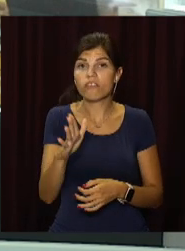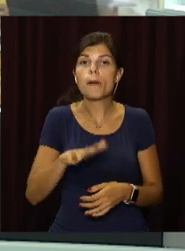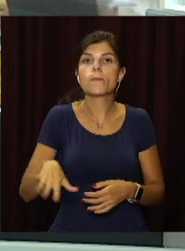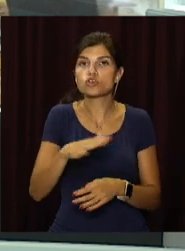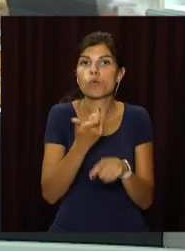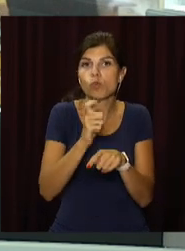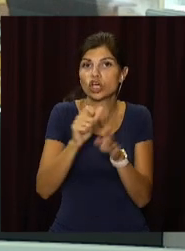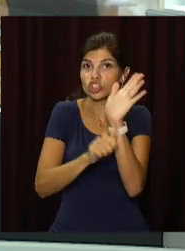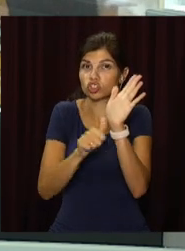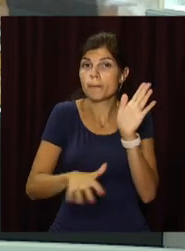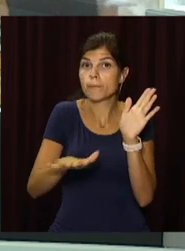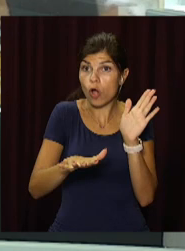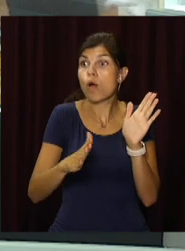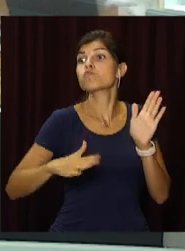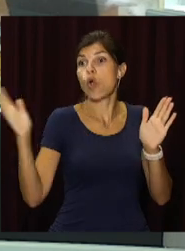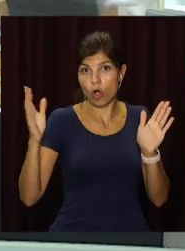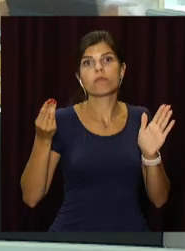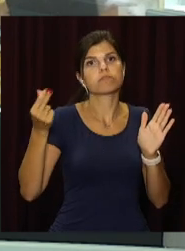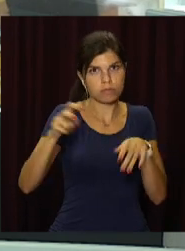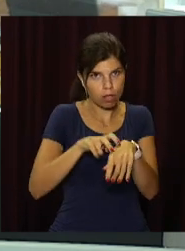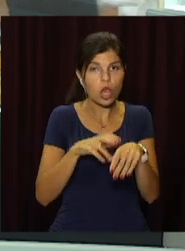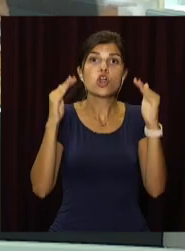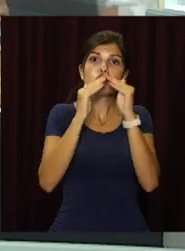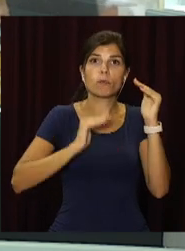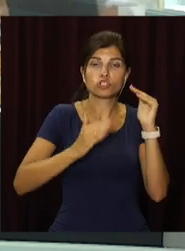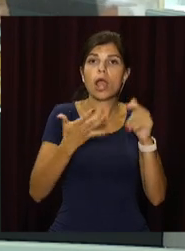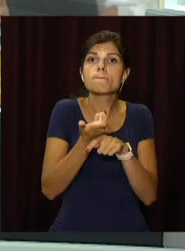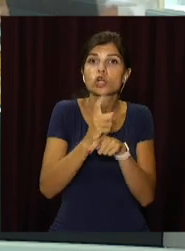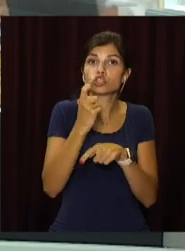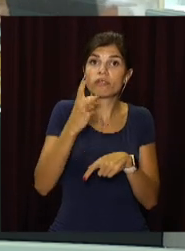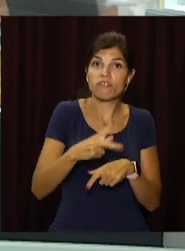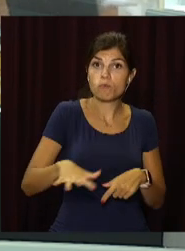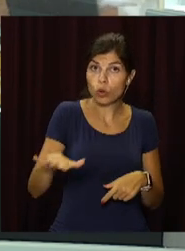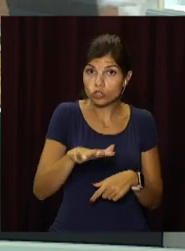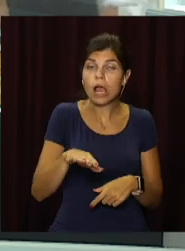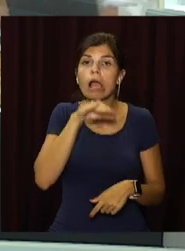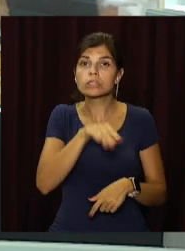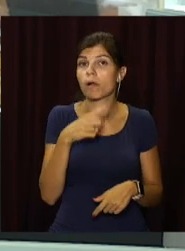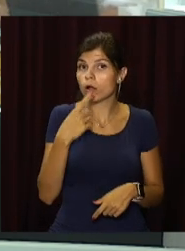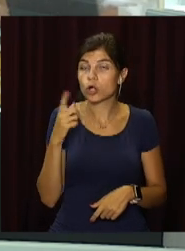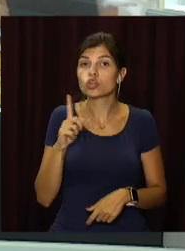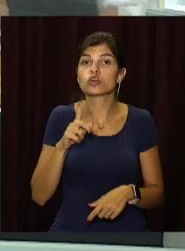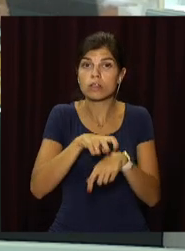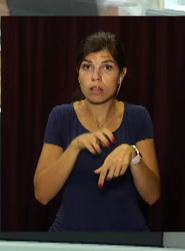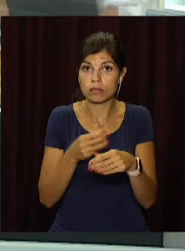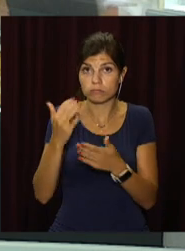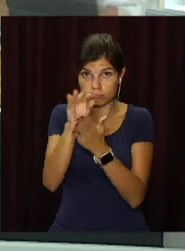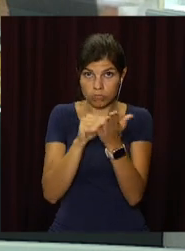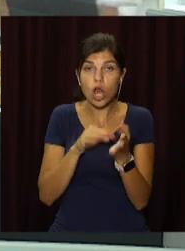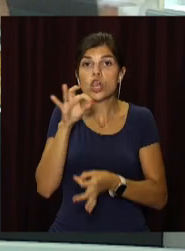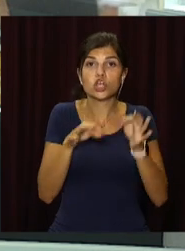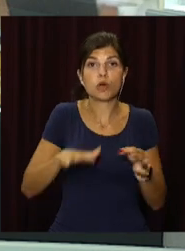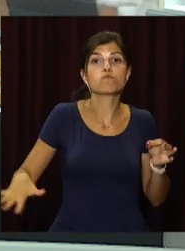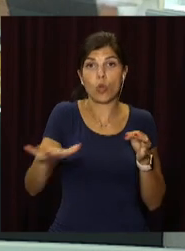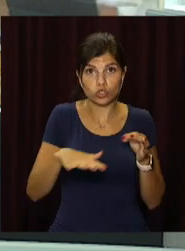площею понад 60 квадратних метрів та будинки більші за 120 квадратів. Експерти кажуть, в оподаткуванні зайвих